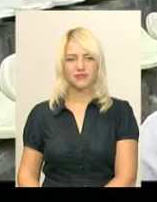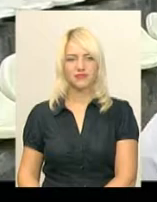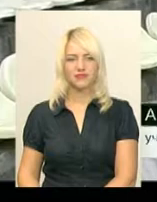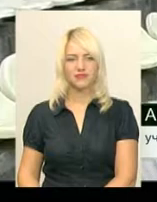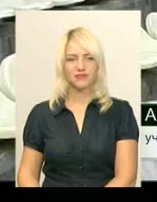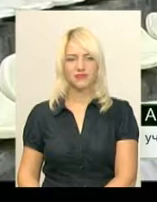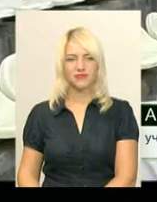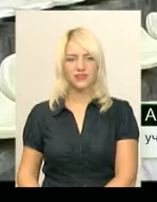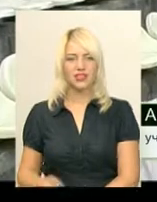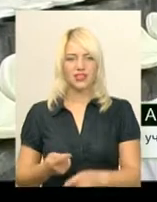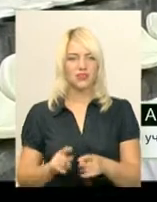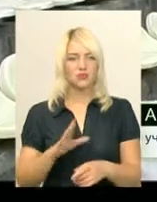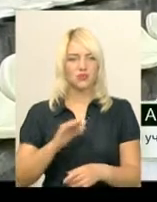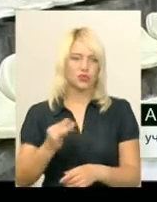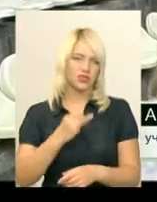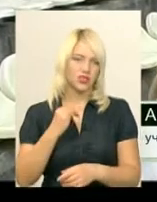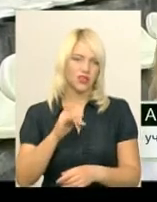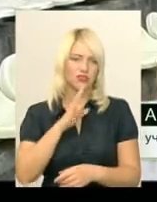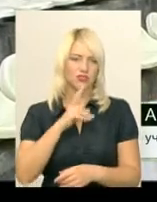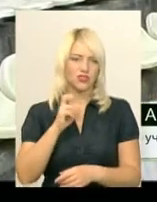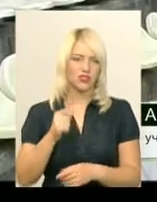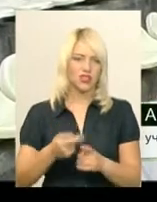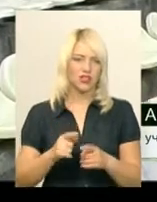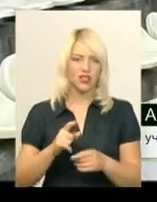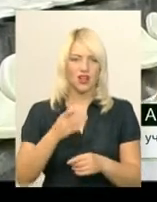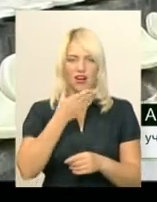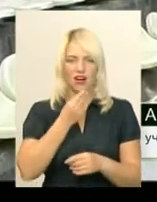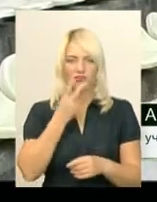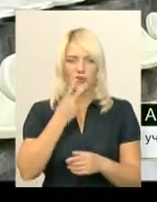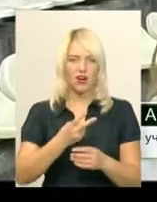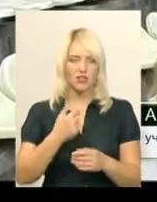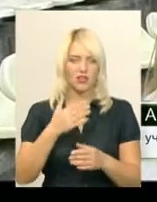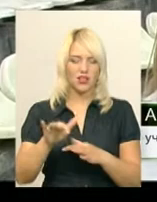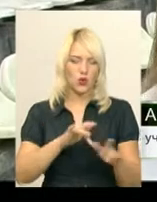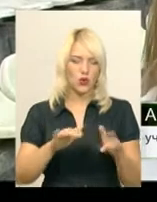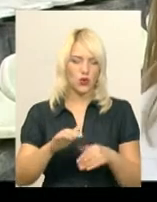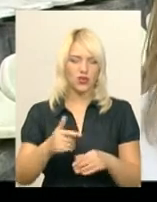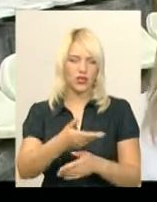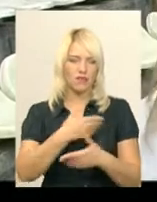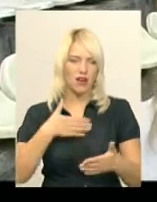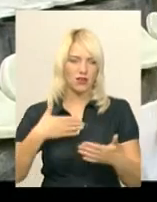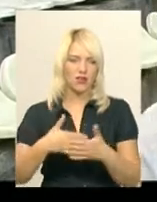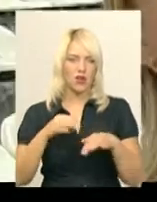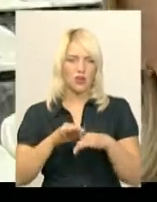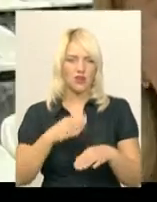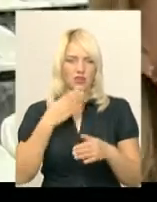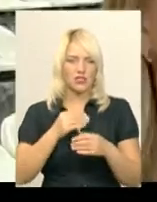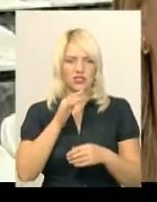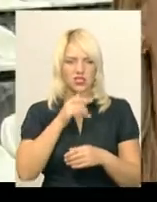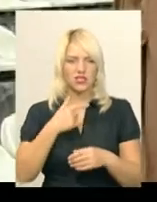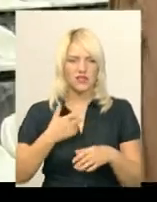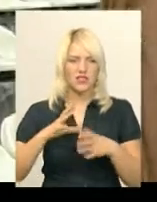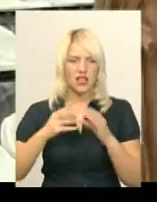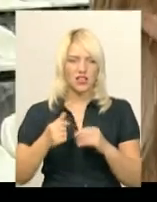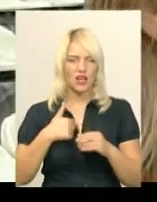Звичайно, це було дуже цікаво, бо дівчинка нам дуже гарно показувала рухи і ми активно провели свій час. Взагалі я люблю